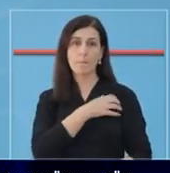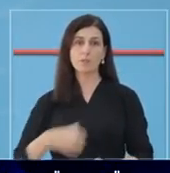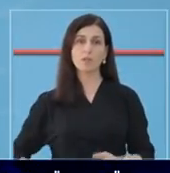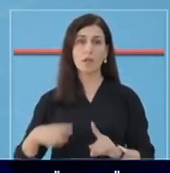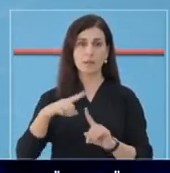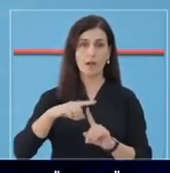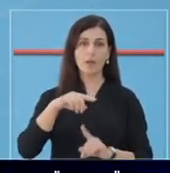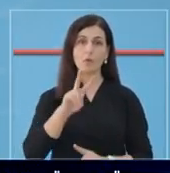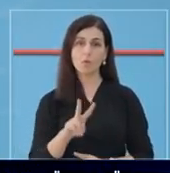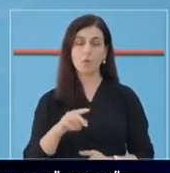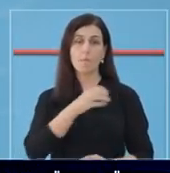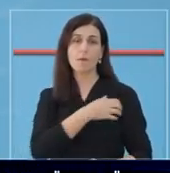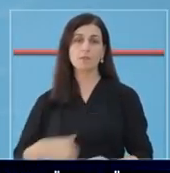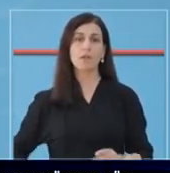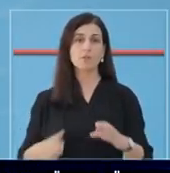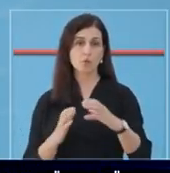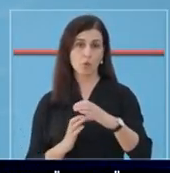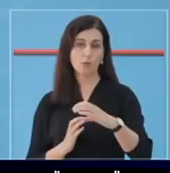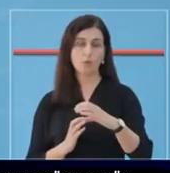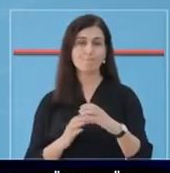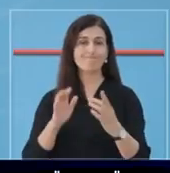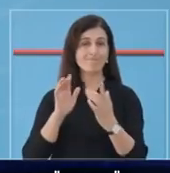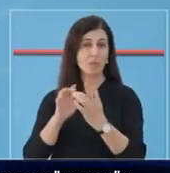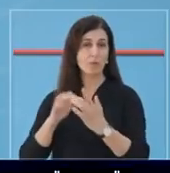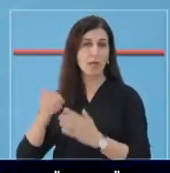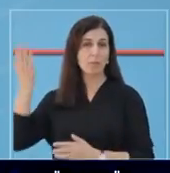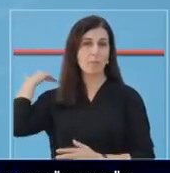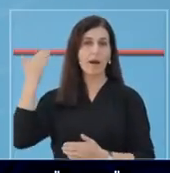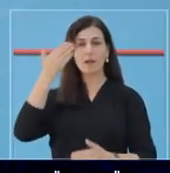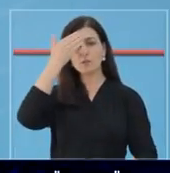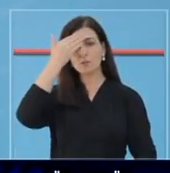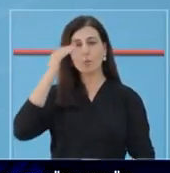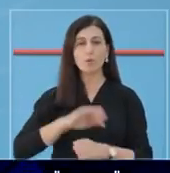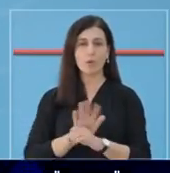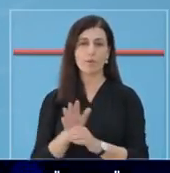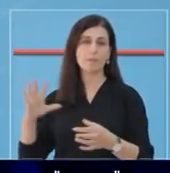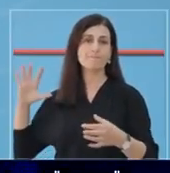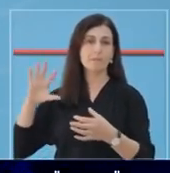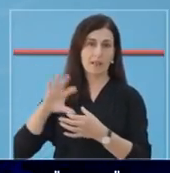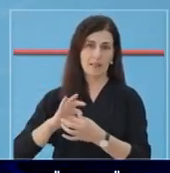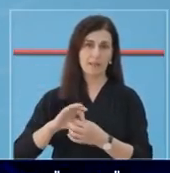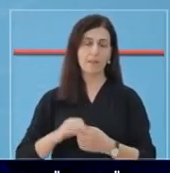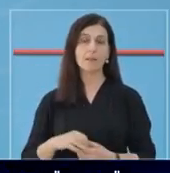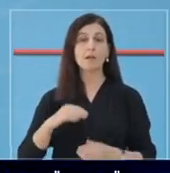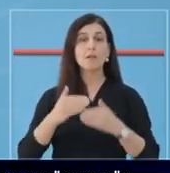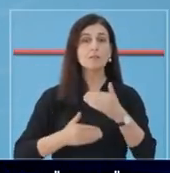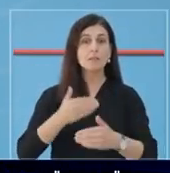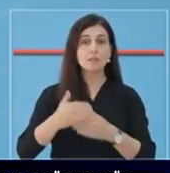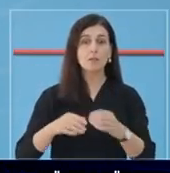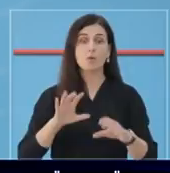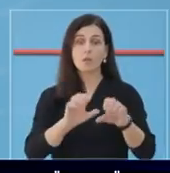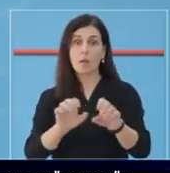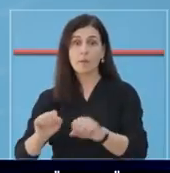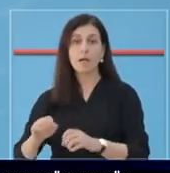4 janë në bashkin Tiran dhe 2 janë në bashkin Shkoder. Janë raste të kontakteve të më parshme pozitive dhe ndërko jetimi